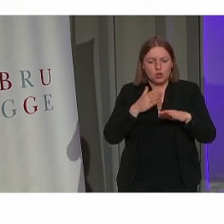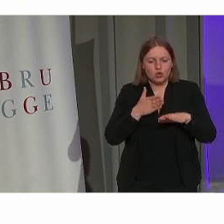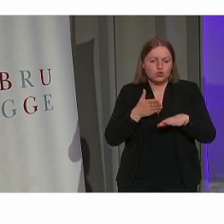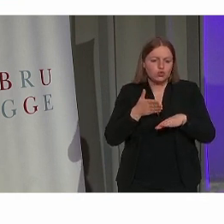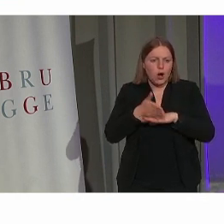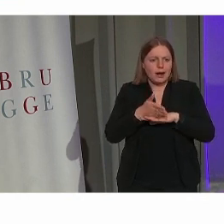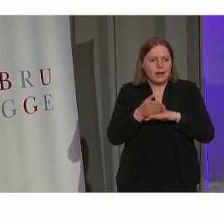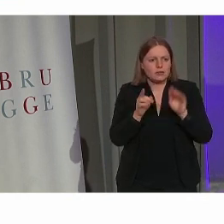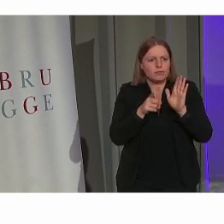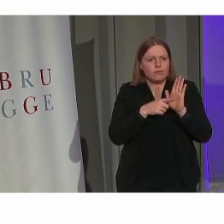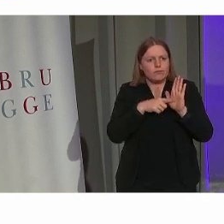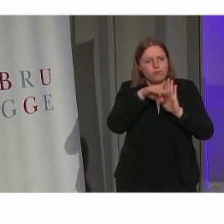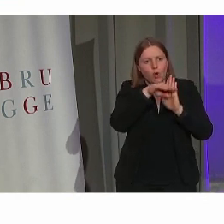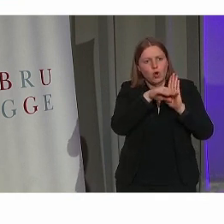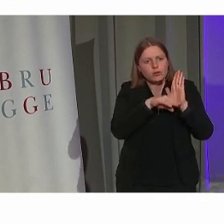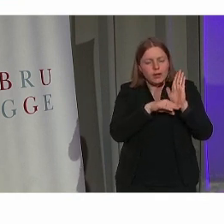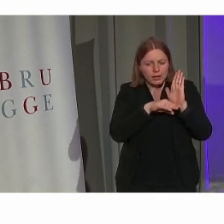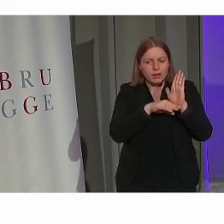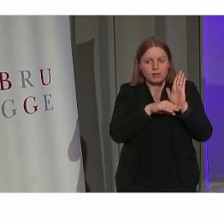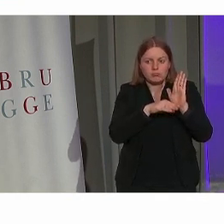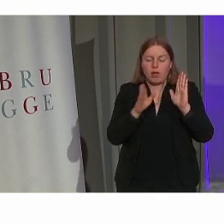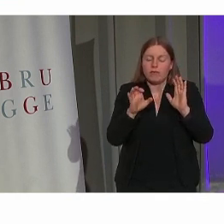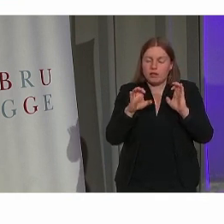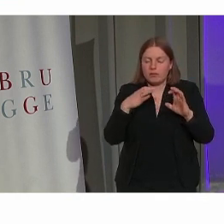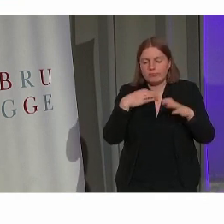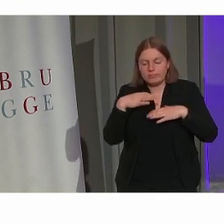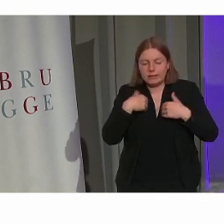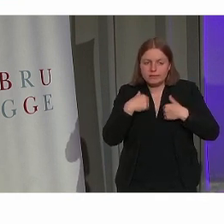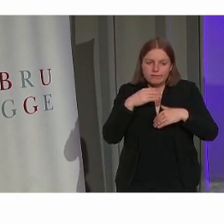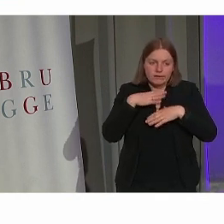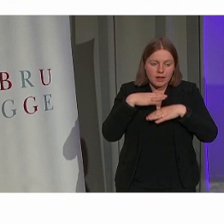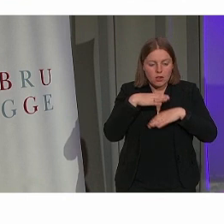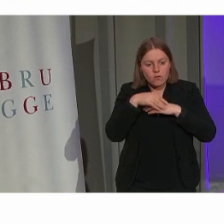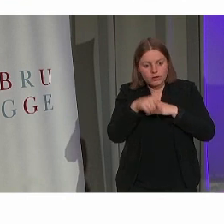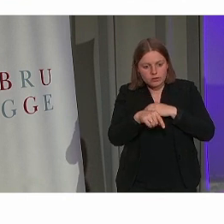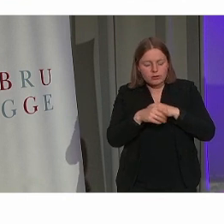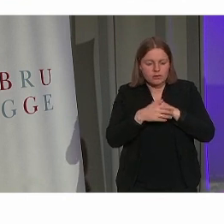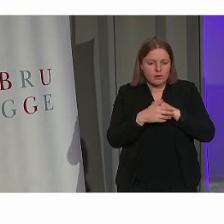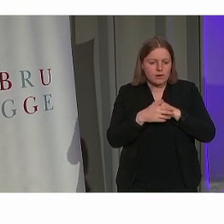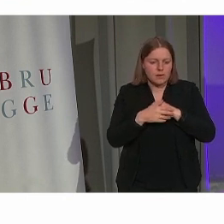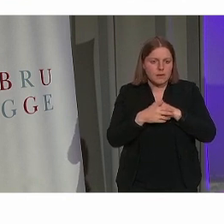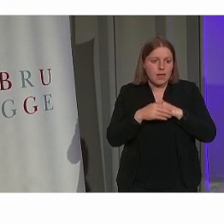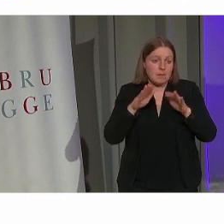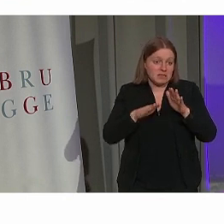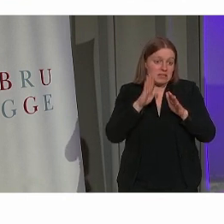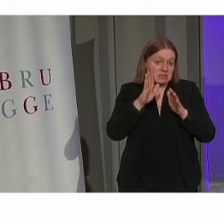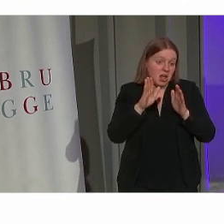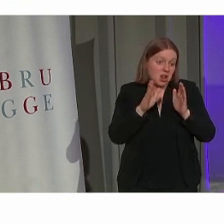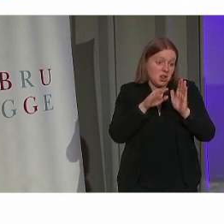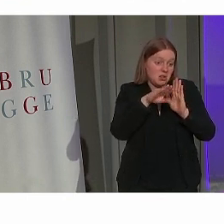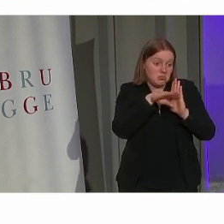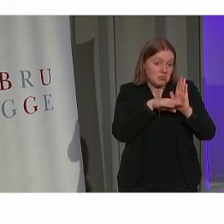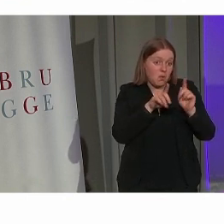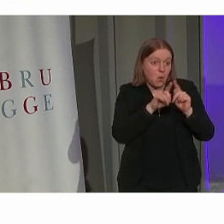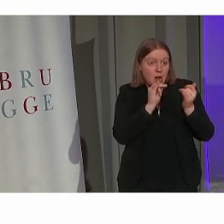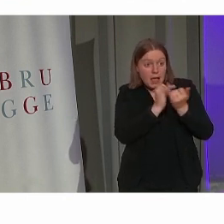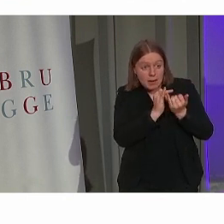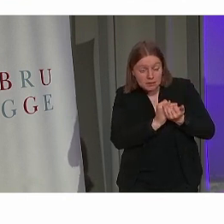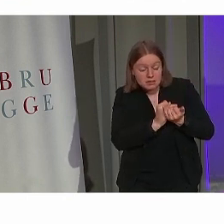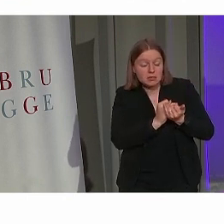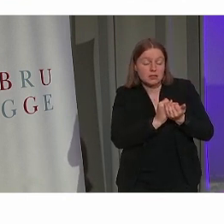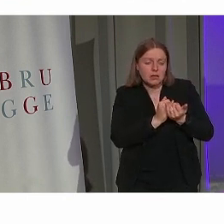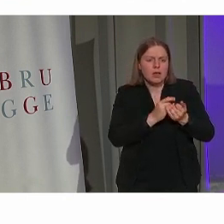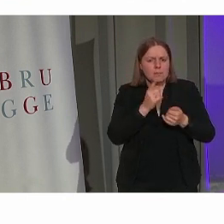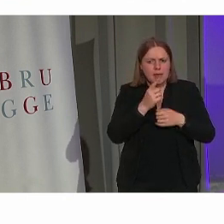waar al heel wat over gezegd en geschreven is en die misschien ook wel zal aangepast worden. Het blijft zeer